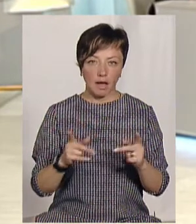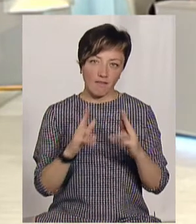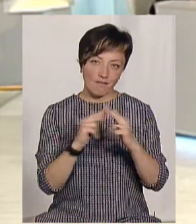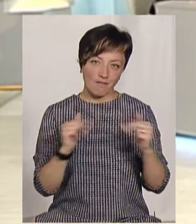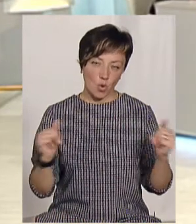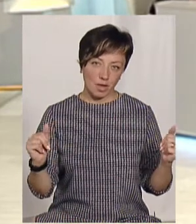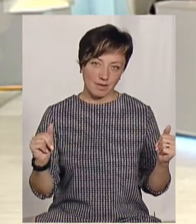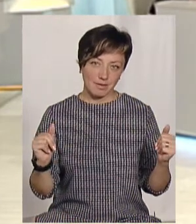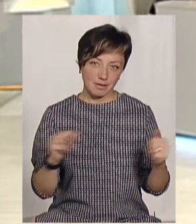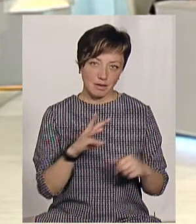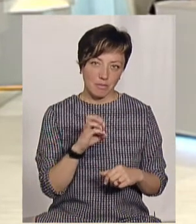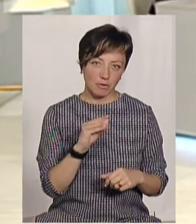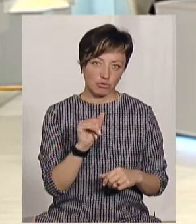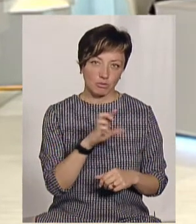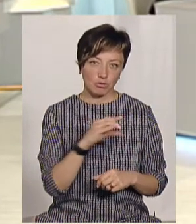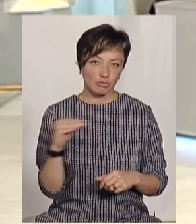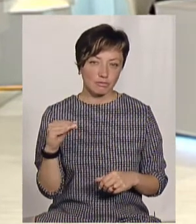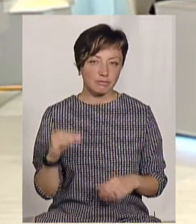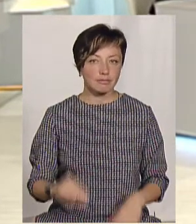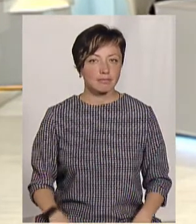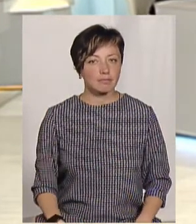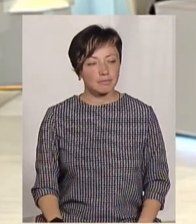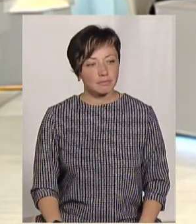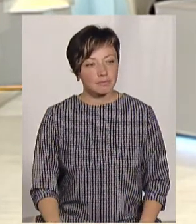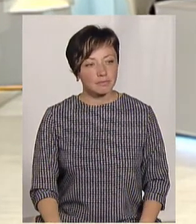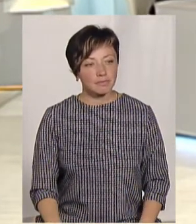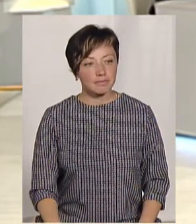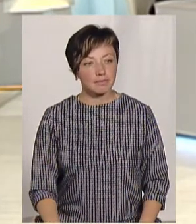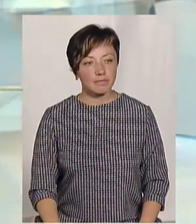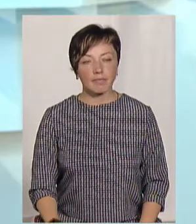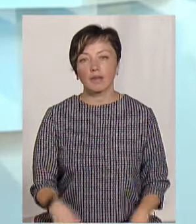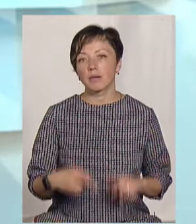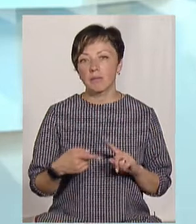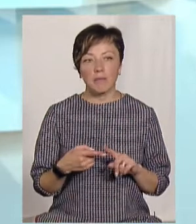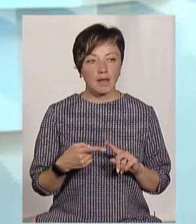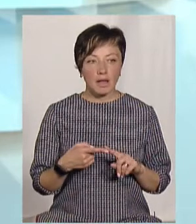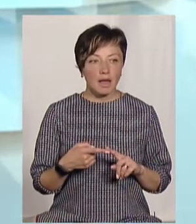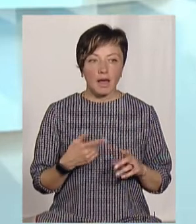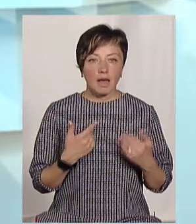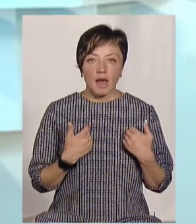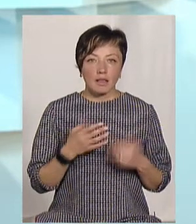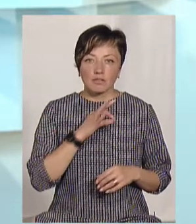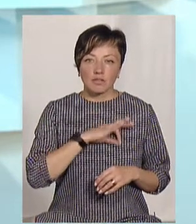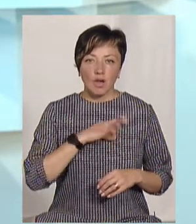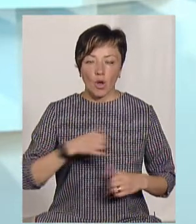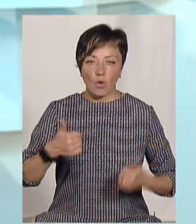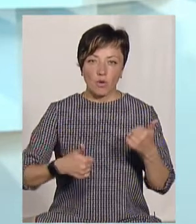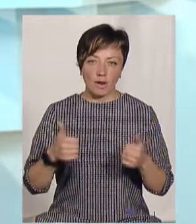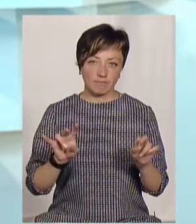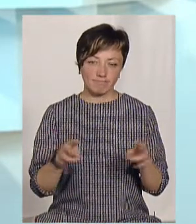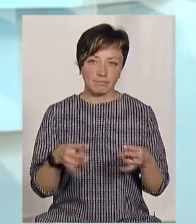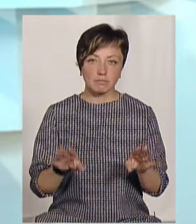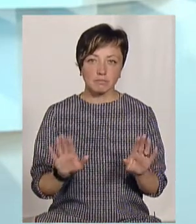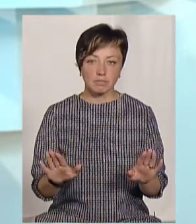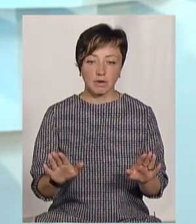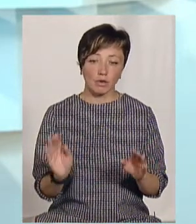туристичною, як Меджибільська фортеця. Ні, ну, по-перше, я би не вживав тут поняття конкуренції, бо воно